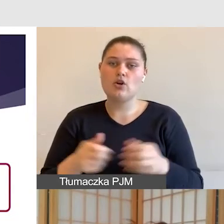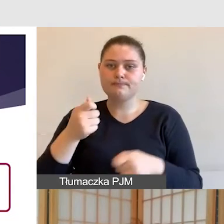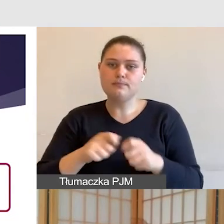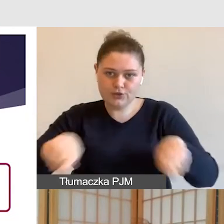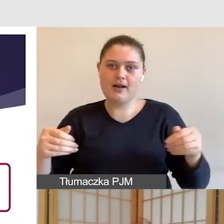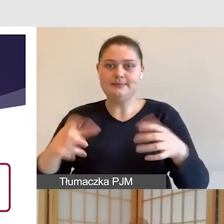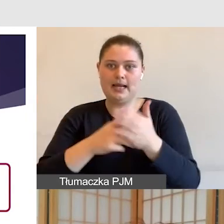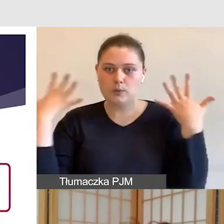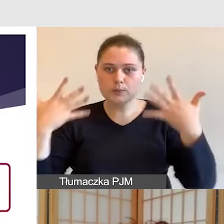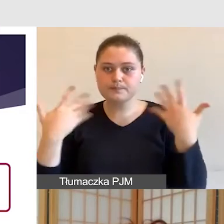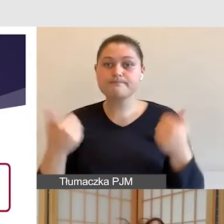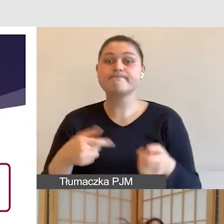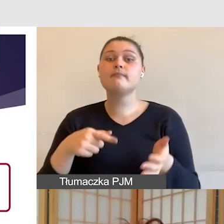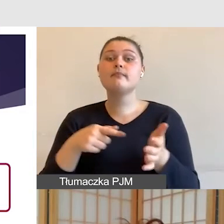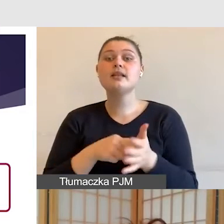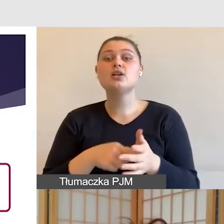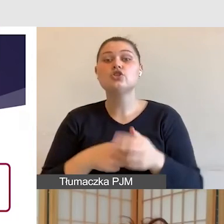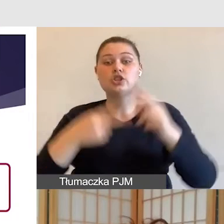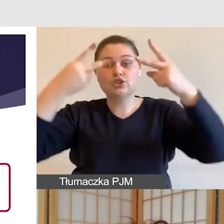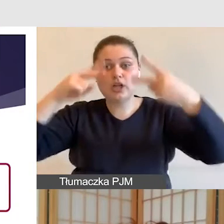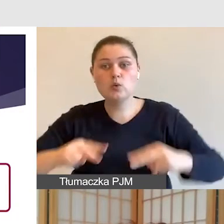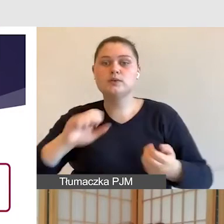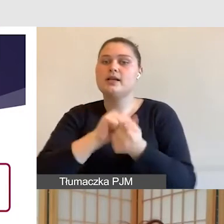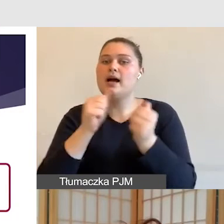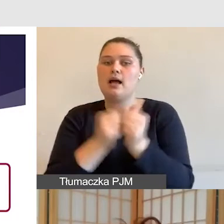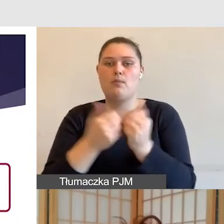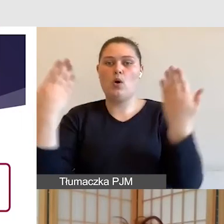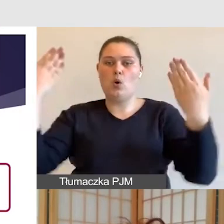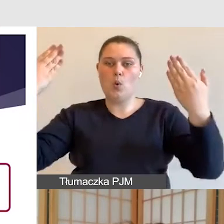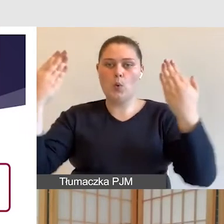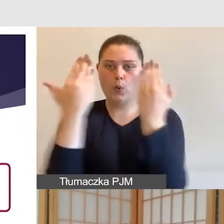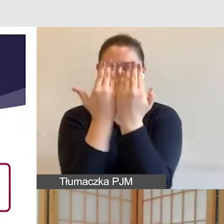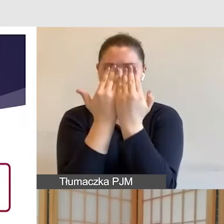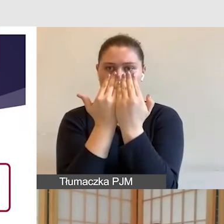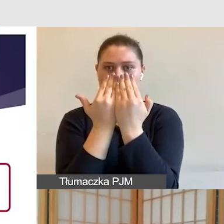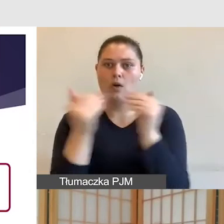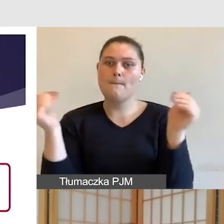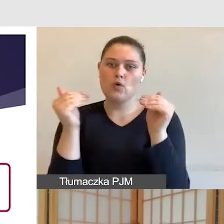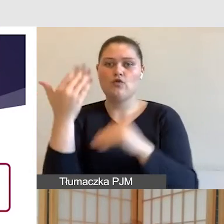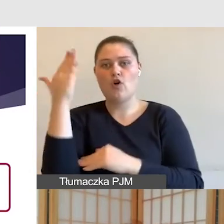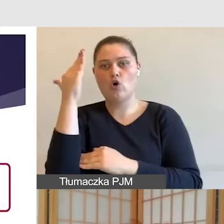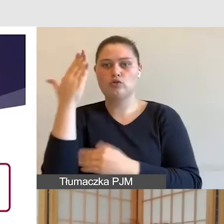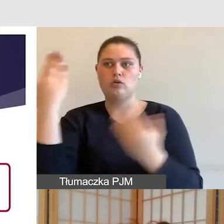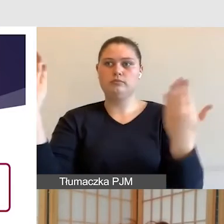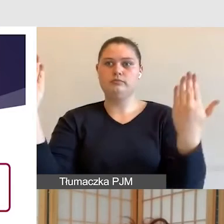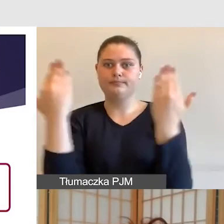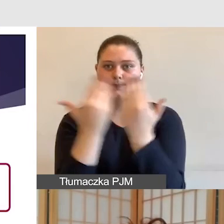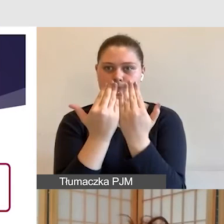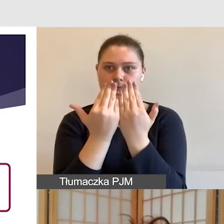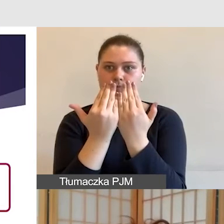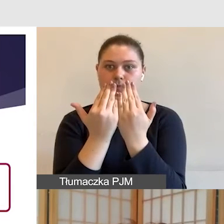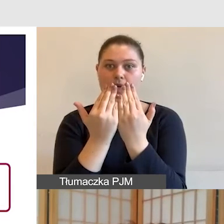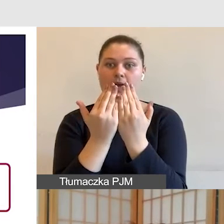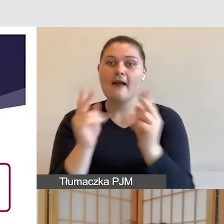Żaluzje, czy jakakolwiek inna forma zasłony jest bardzo ważna, szczególnie na tej ścianie, gdzie okno jest najbliżej